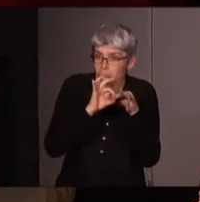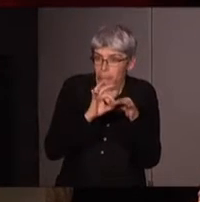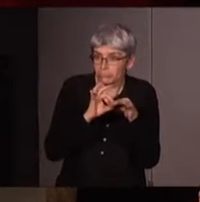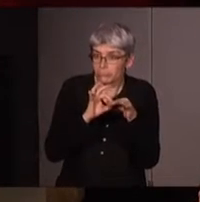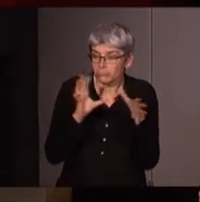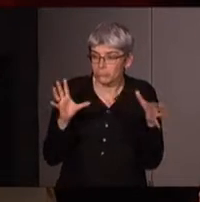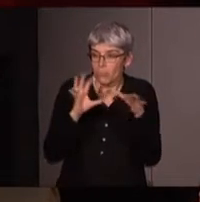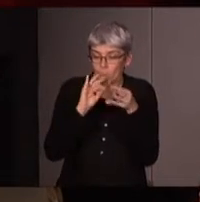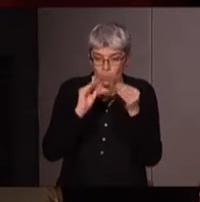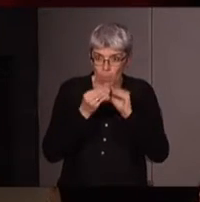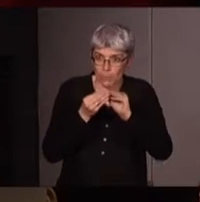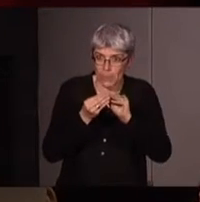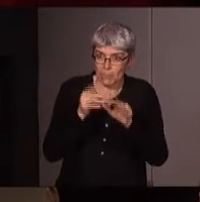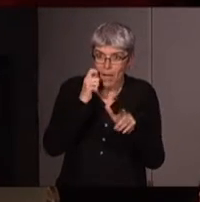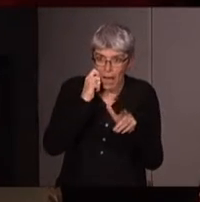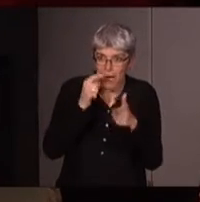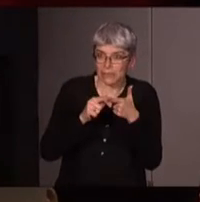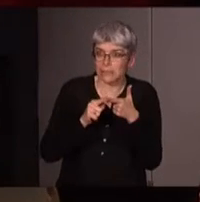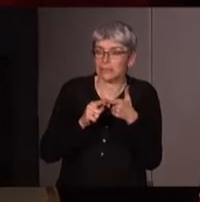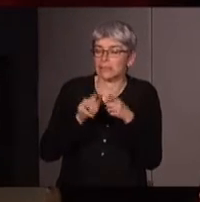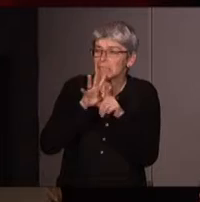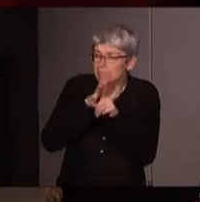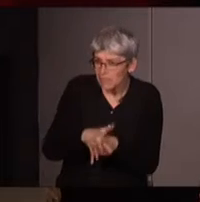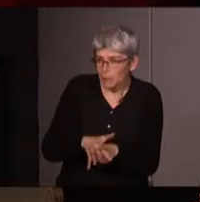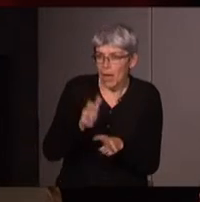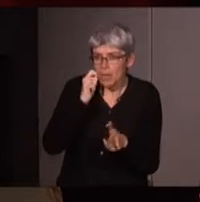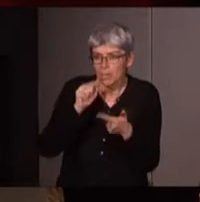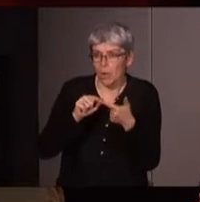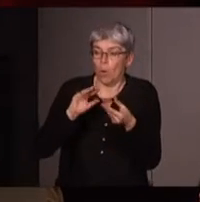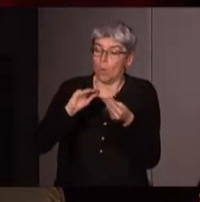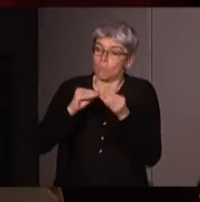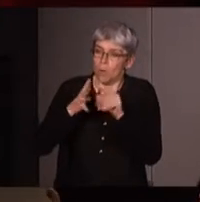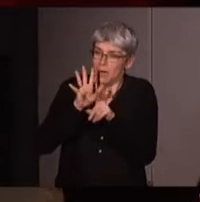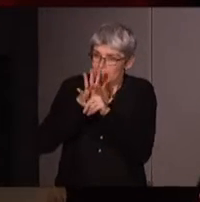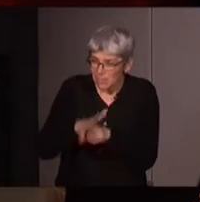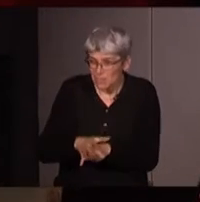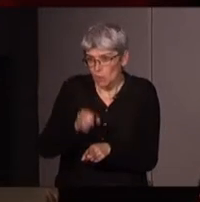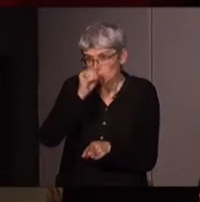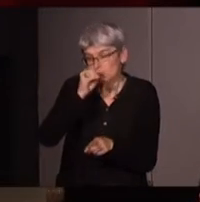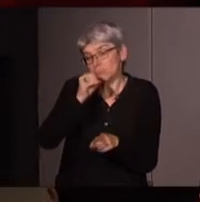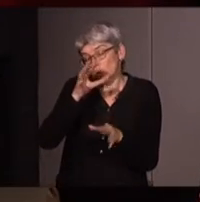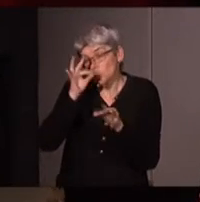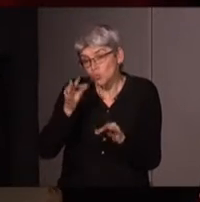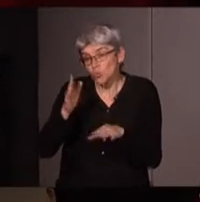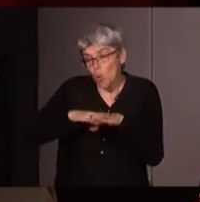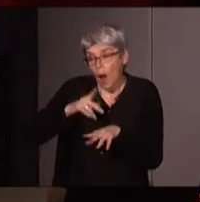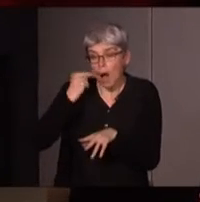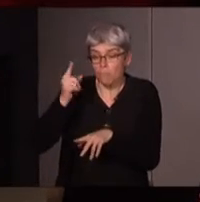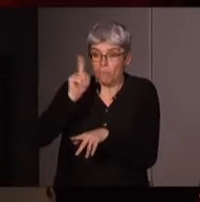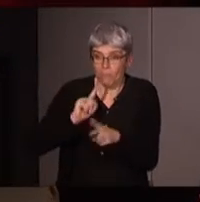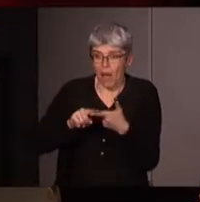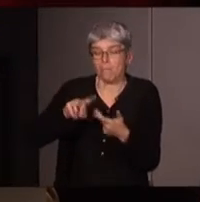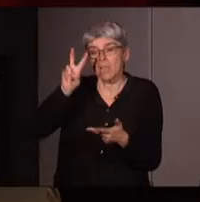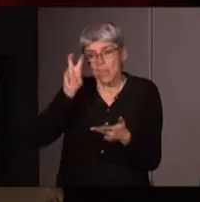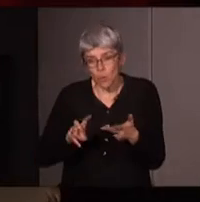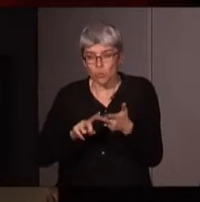les problèmes de race, de discrimination raciale, les problèmes de discrimination sexiste et l'écologie et l